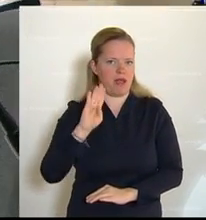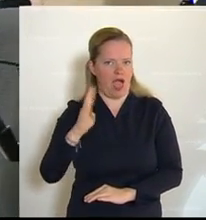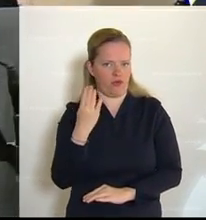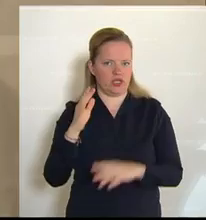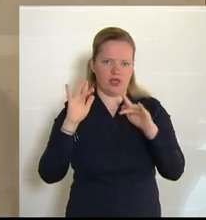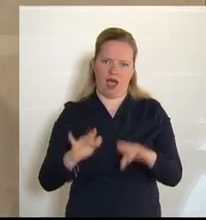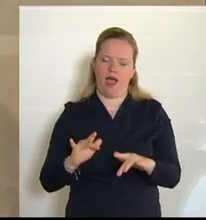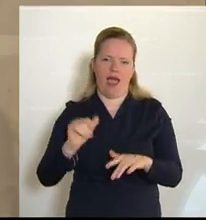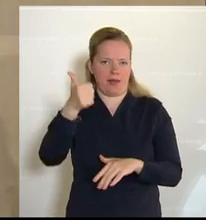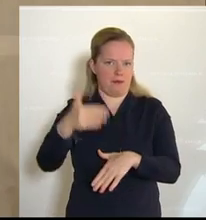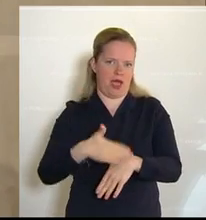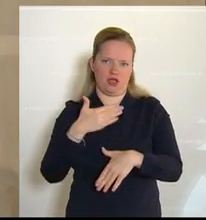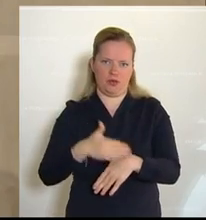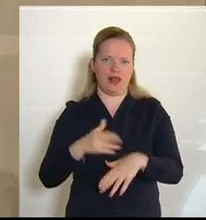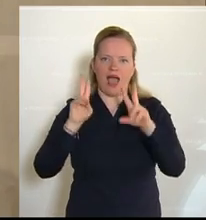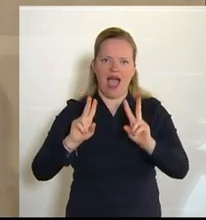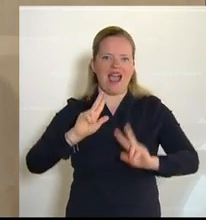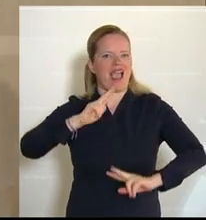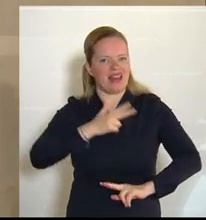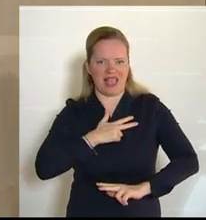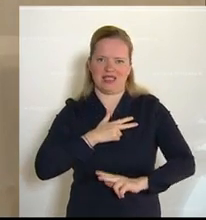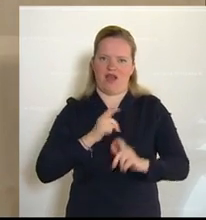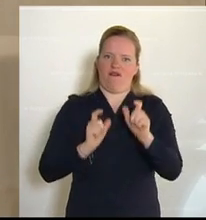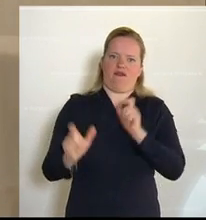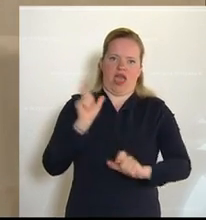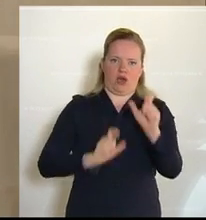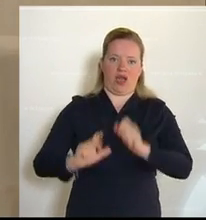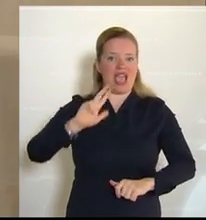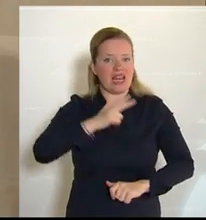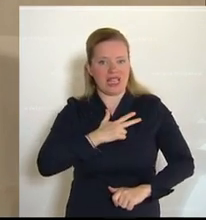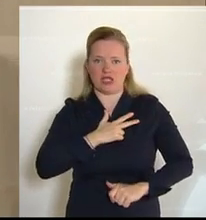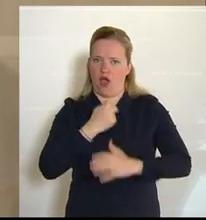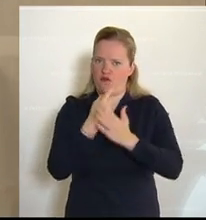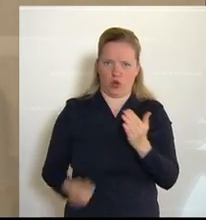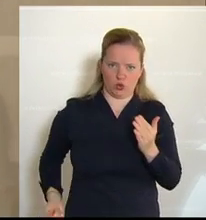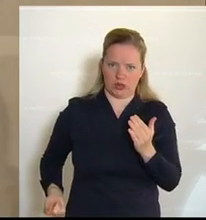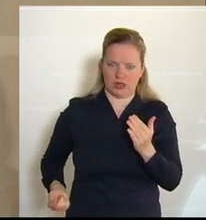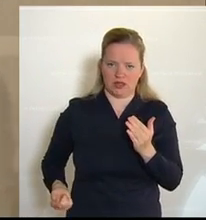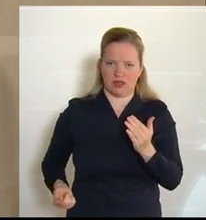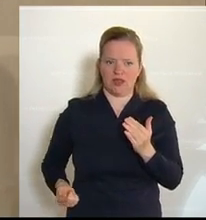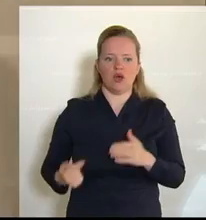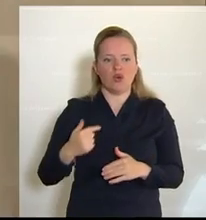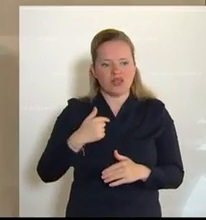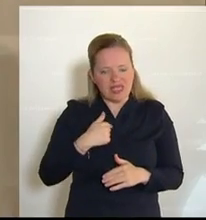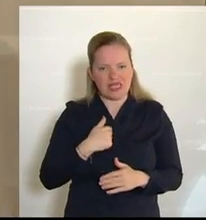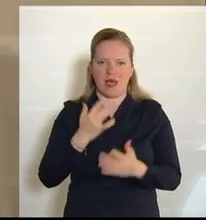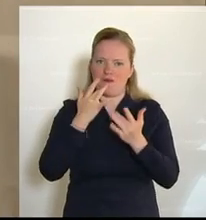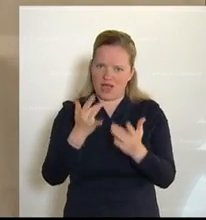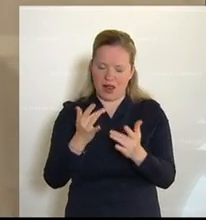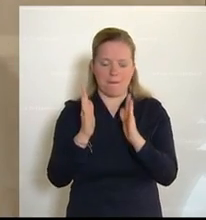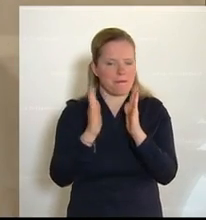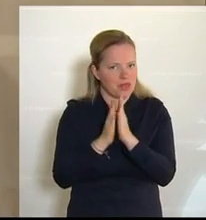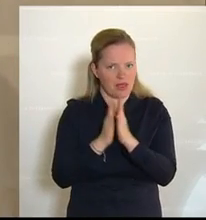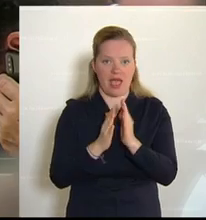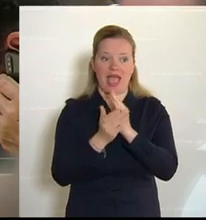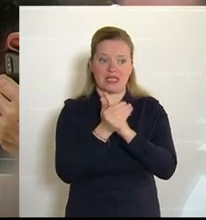Beispiel für Realitätsverweigerung bis hin zum Realitätsverlust. Und ich kann Ihnen nur raten, meine sehr verehrten Damen und Herren, hören Sie auf die Experten,